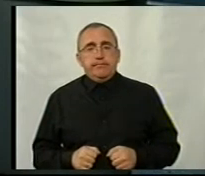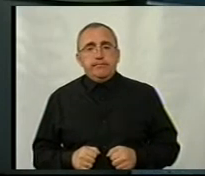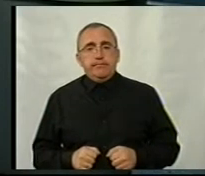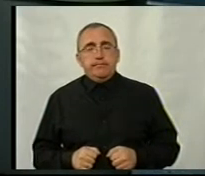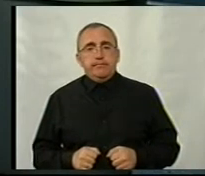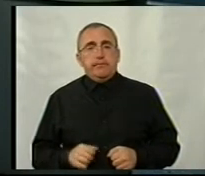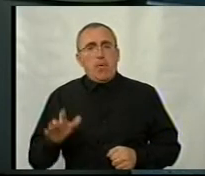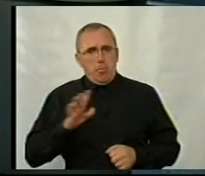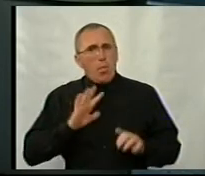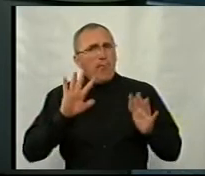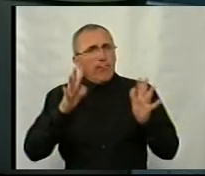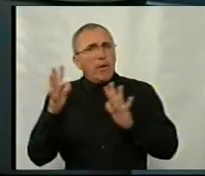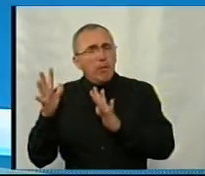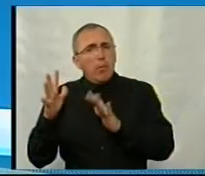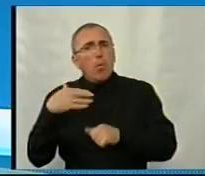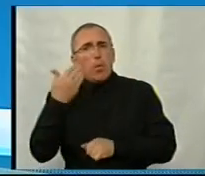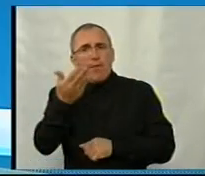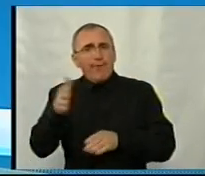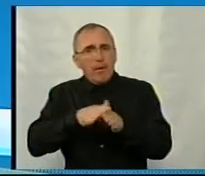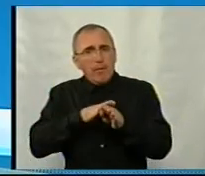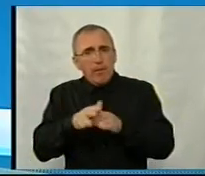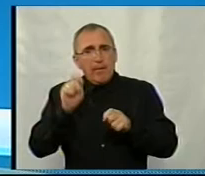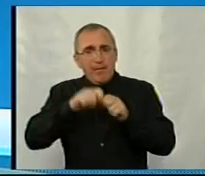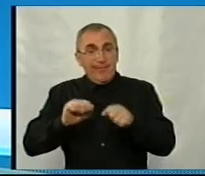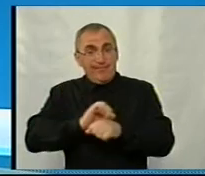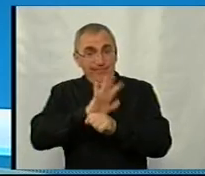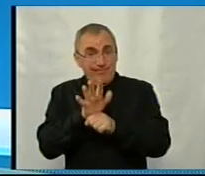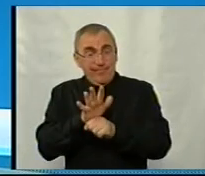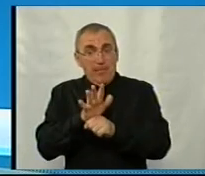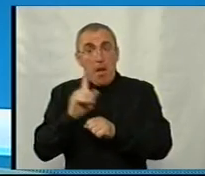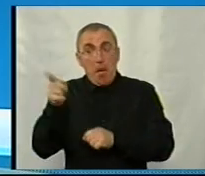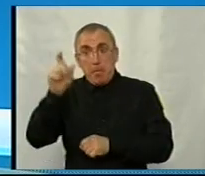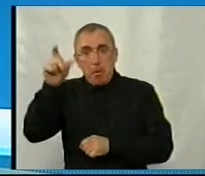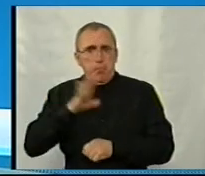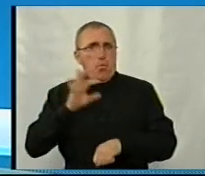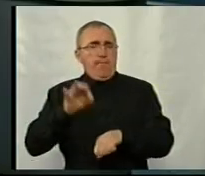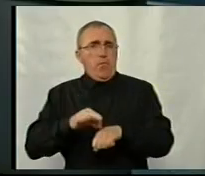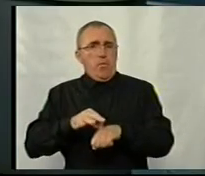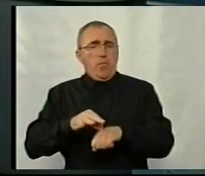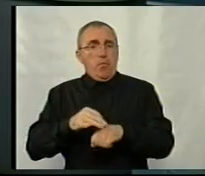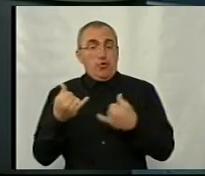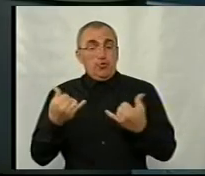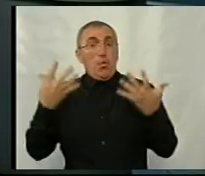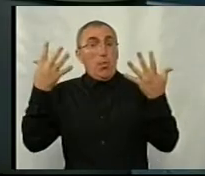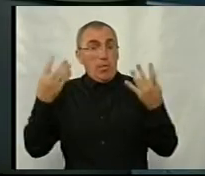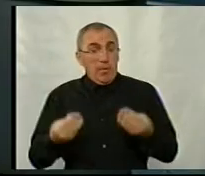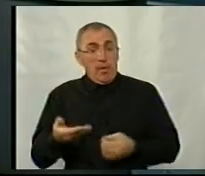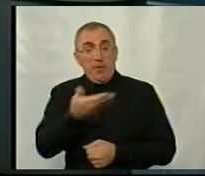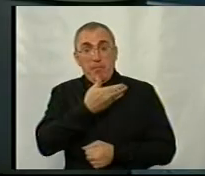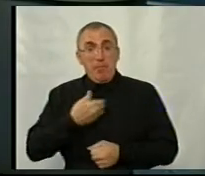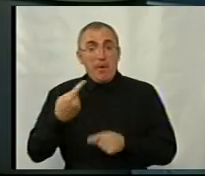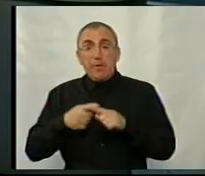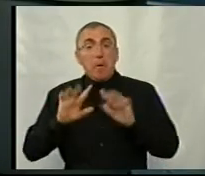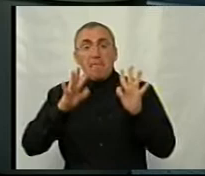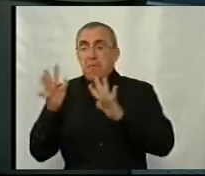Були випадки, коли ви провели тест на коронавірус і призовник був хворий? На сьогоднішній день ми таких випадків